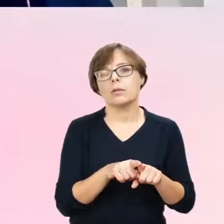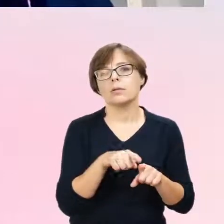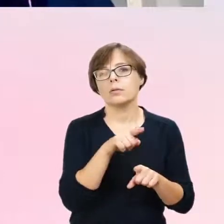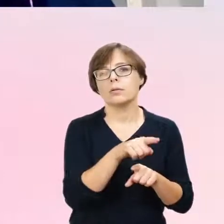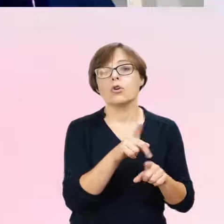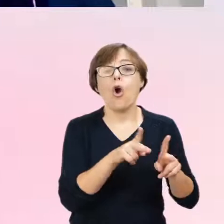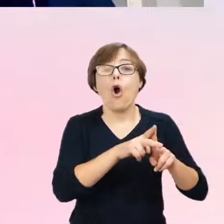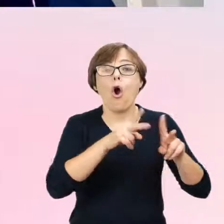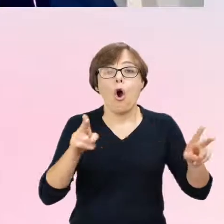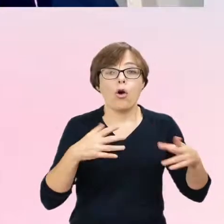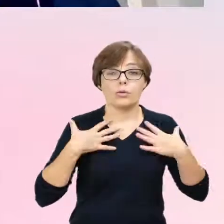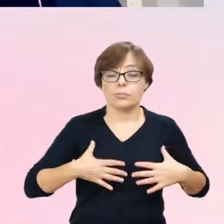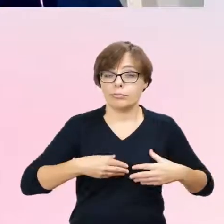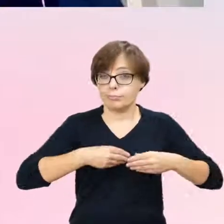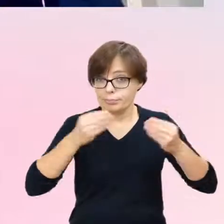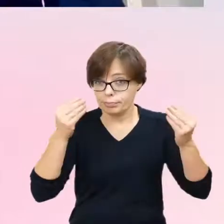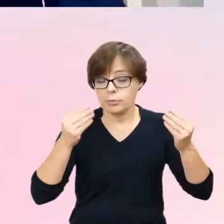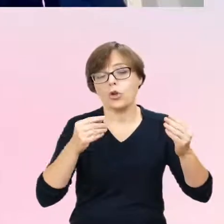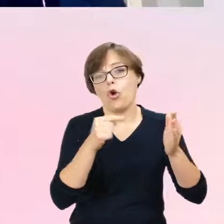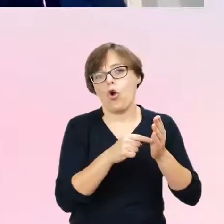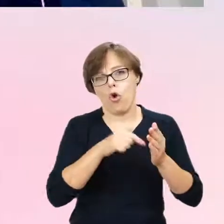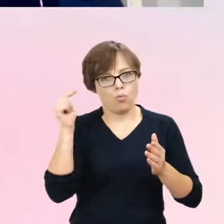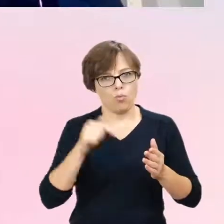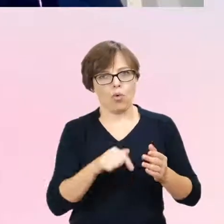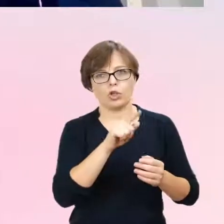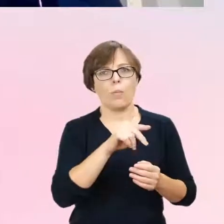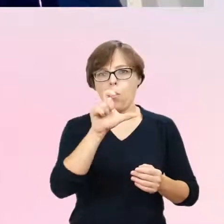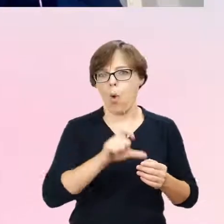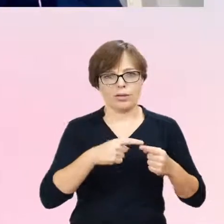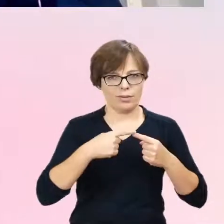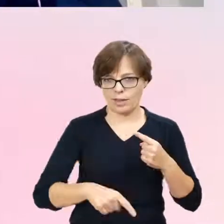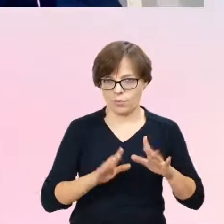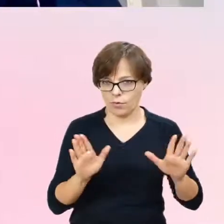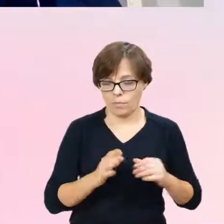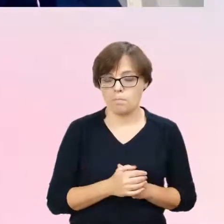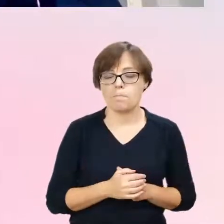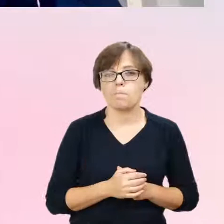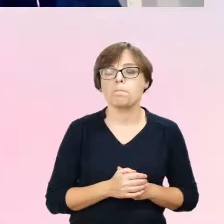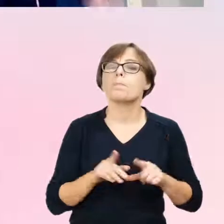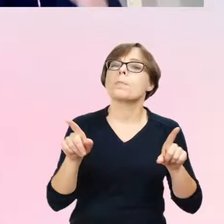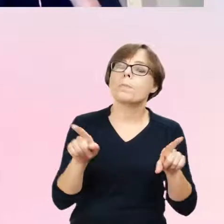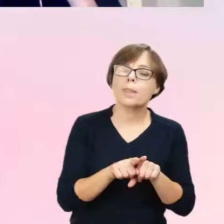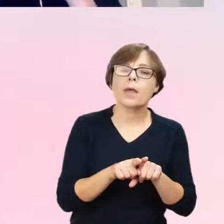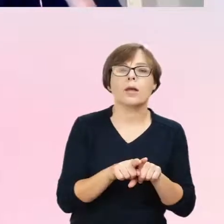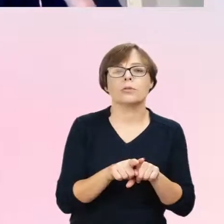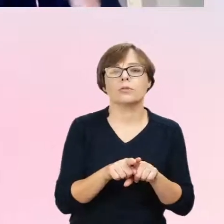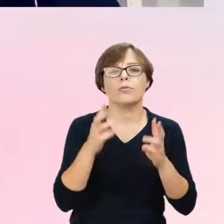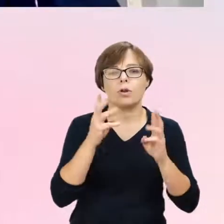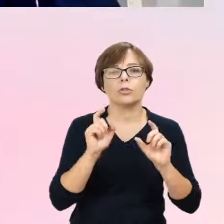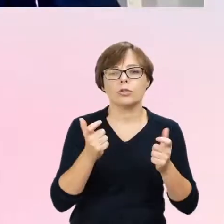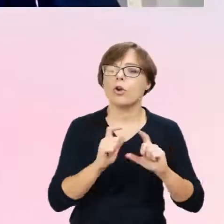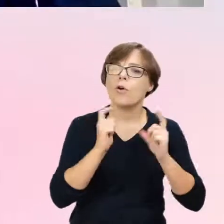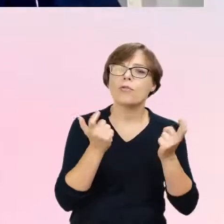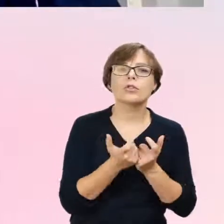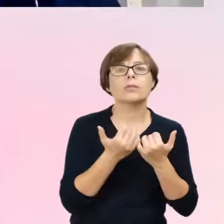płci w okresie dojrzewania. I co jest jeszcze bardzo istotne, to to, że wszelkie współwystępujące